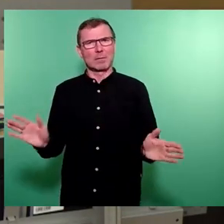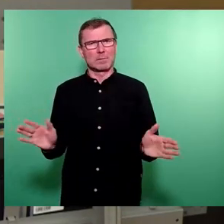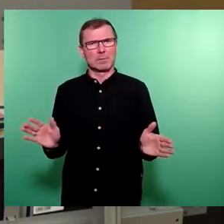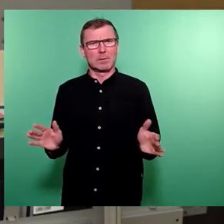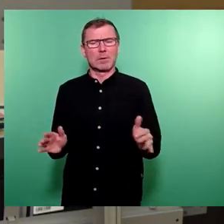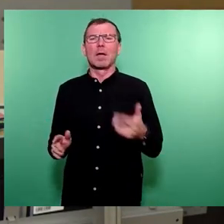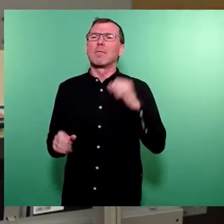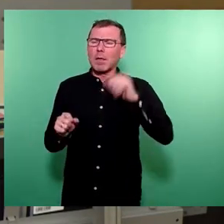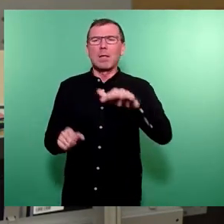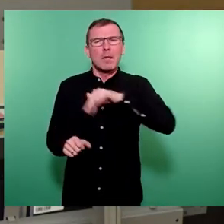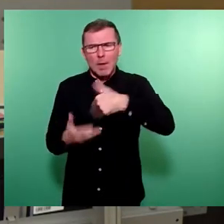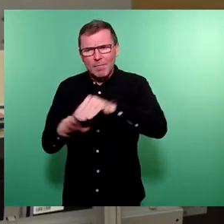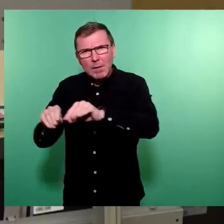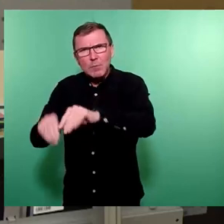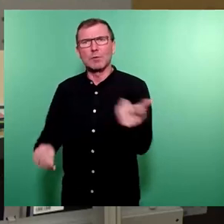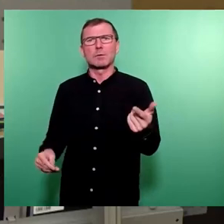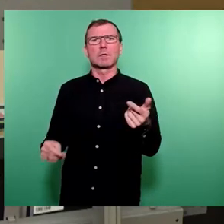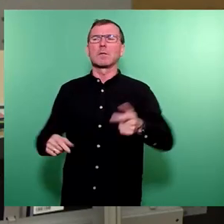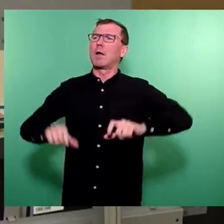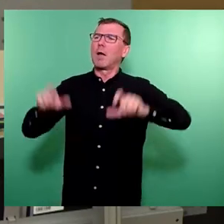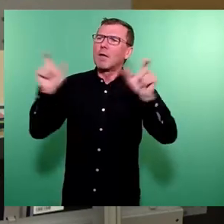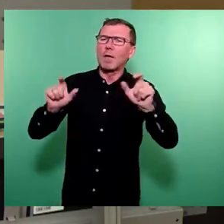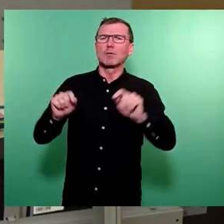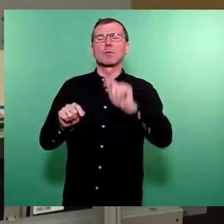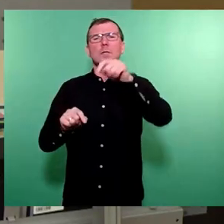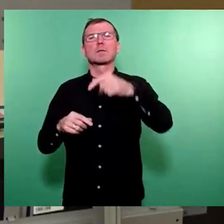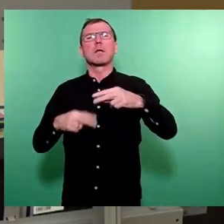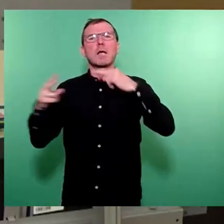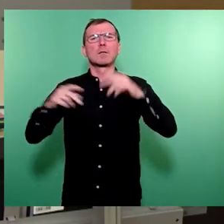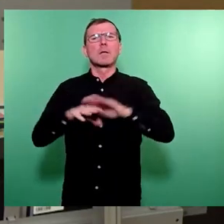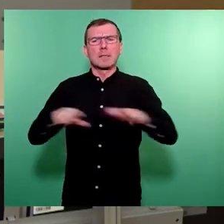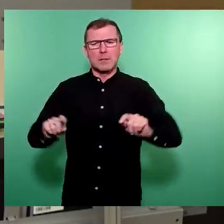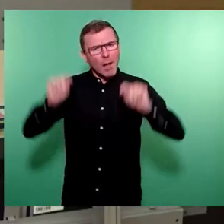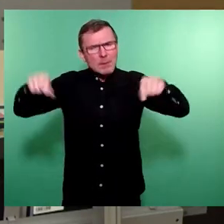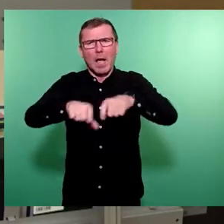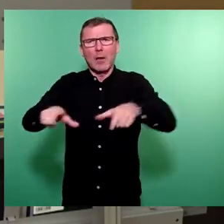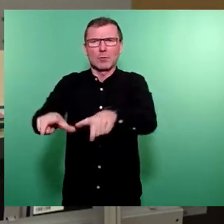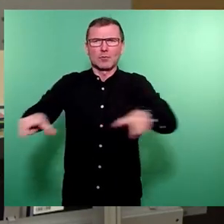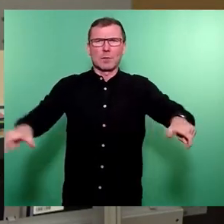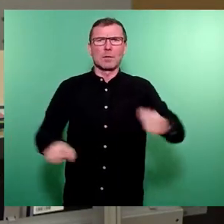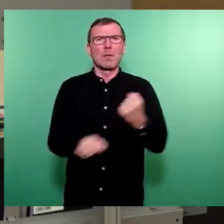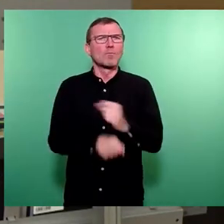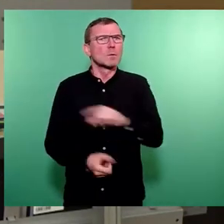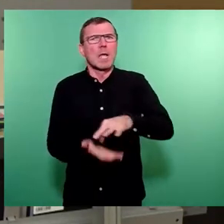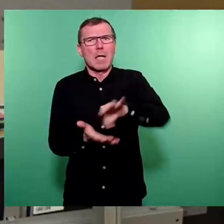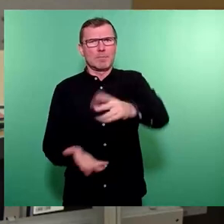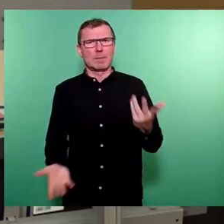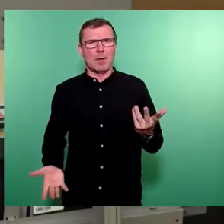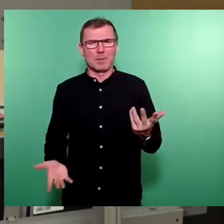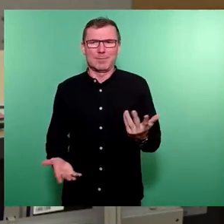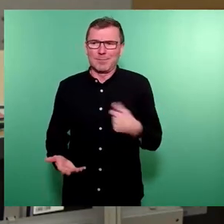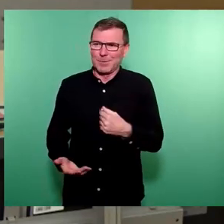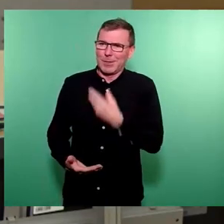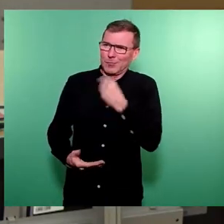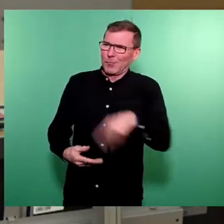weiter nutzen bei Events, bei Veranstaltungen. Die Gastronomen können ihre Tische weiter rausstellen, müssen dafür nichts bezahlen. Das hat übrigens der Stadt, finde ich, sehr